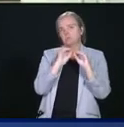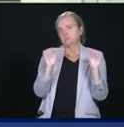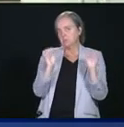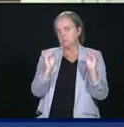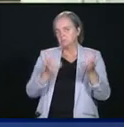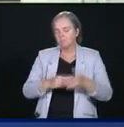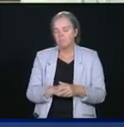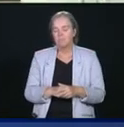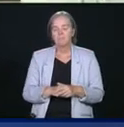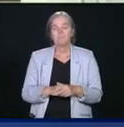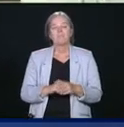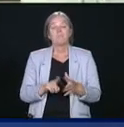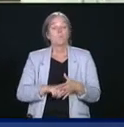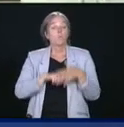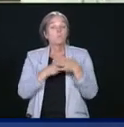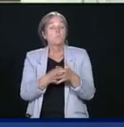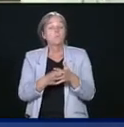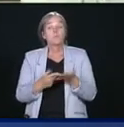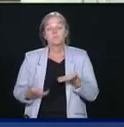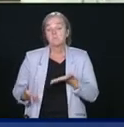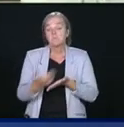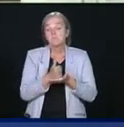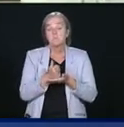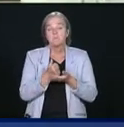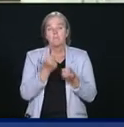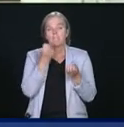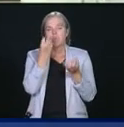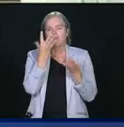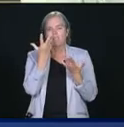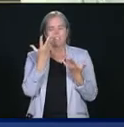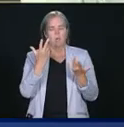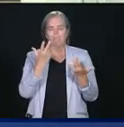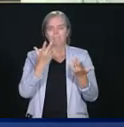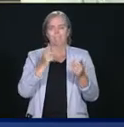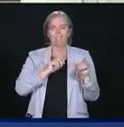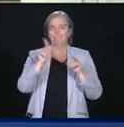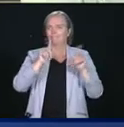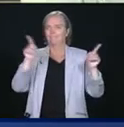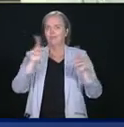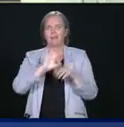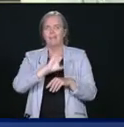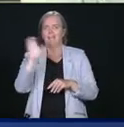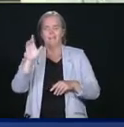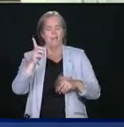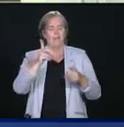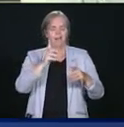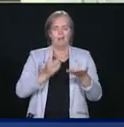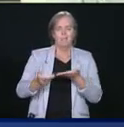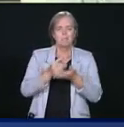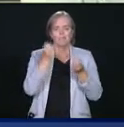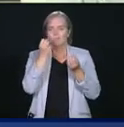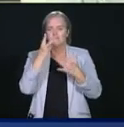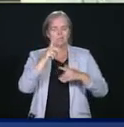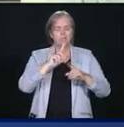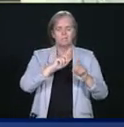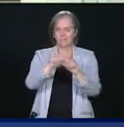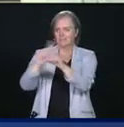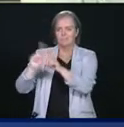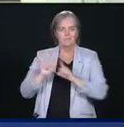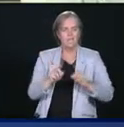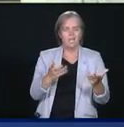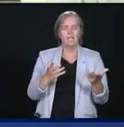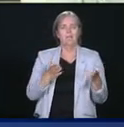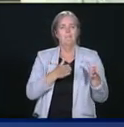été réalisée de façon disparate à travers le pays jusqu'à présent. Et collecter ces données alors que les gens tentaient d